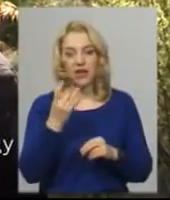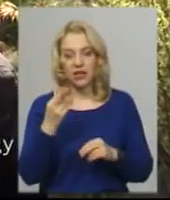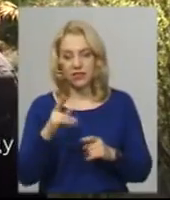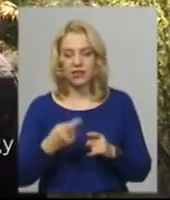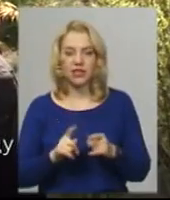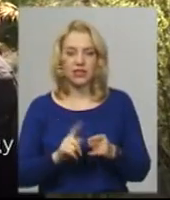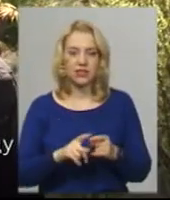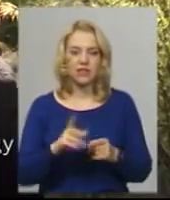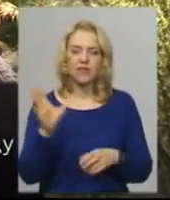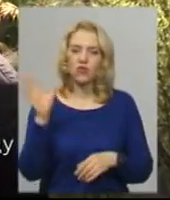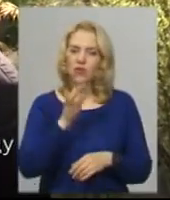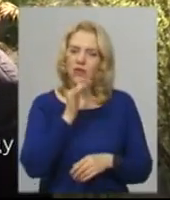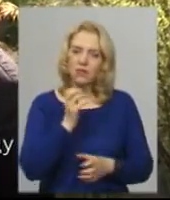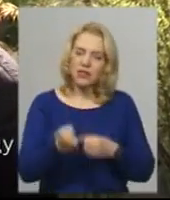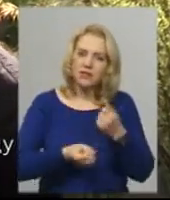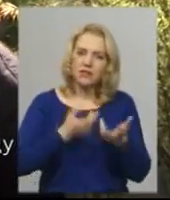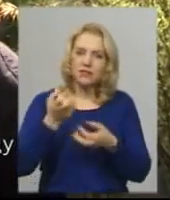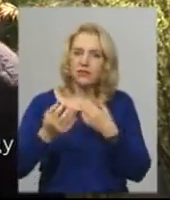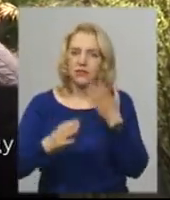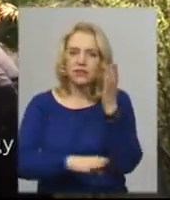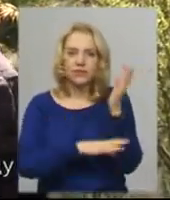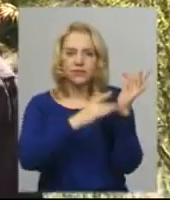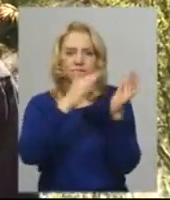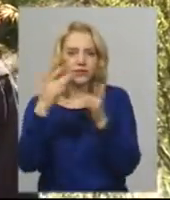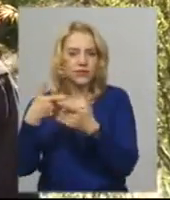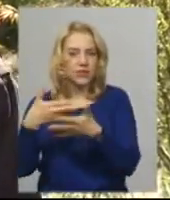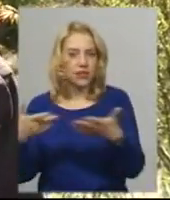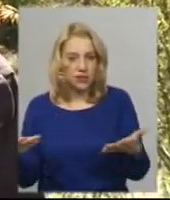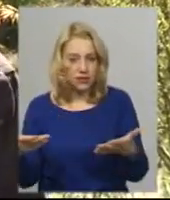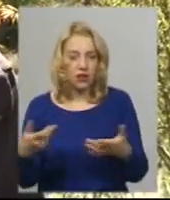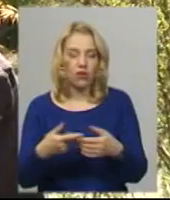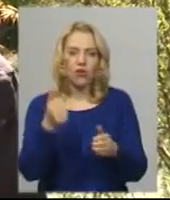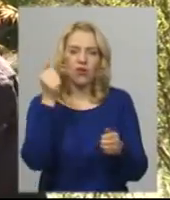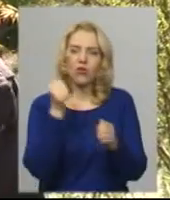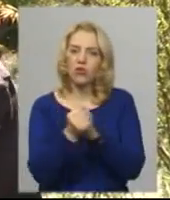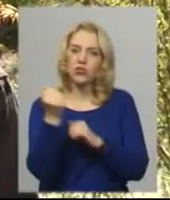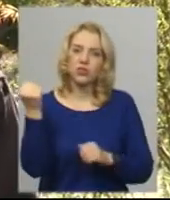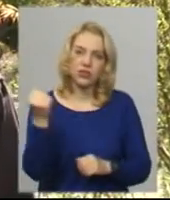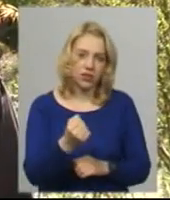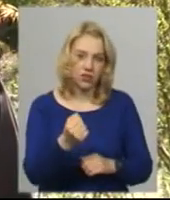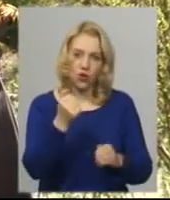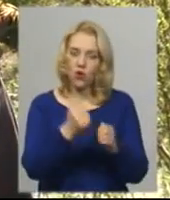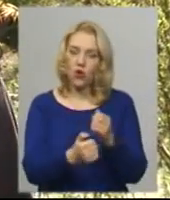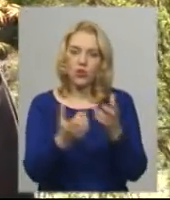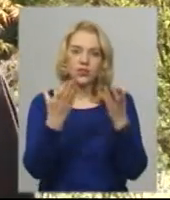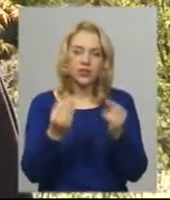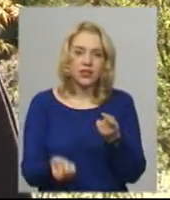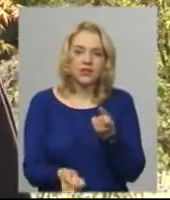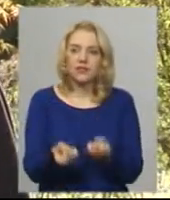сад безперервного цвітіння, коли кожного тижня, а то й кожного дня з'являється